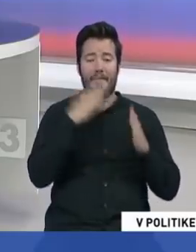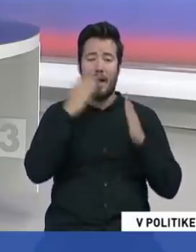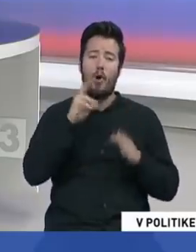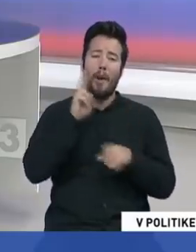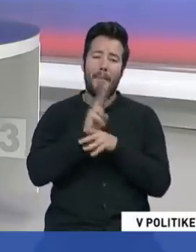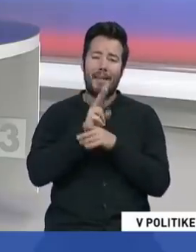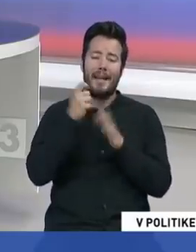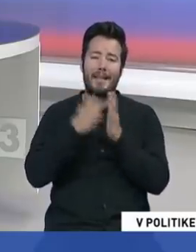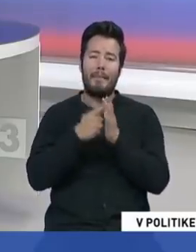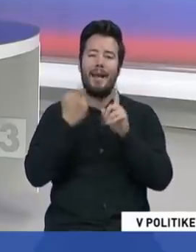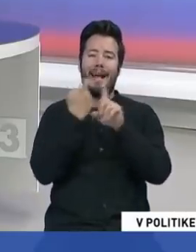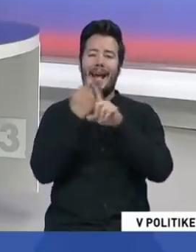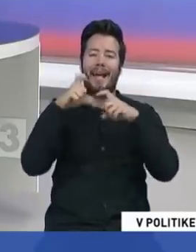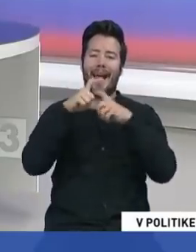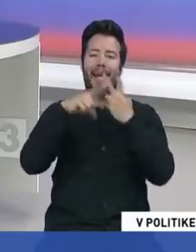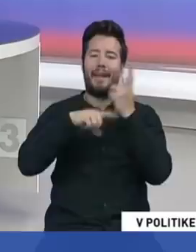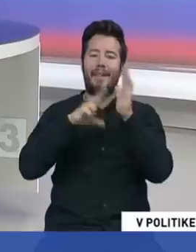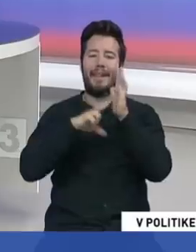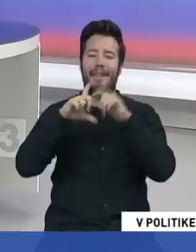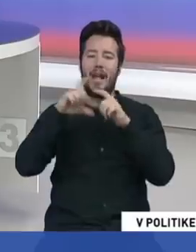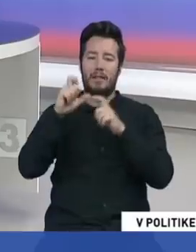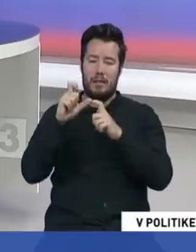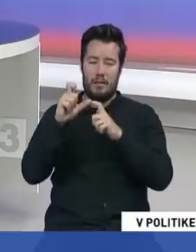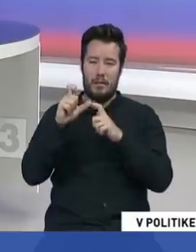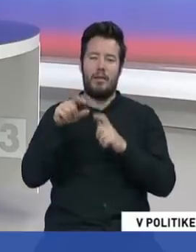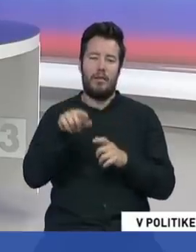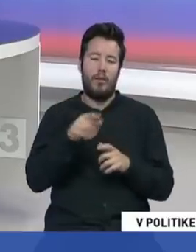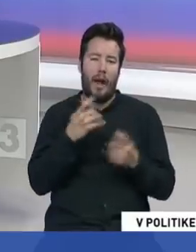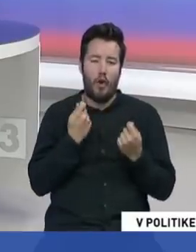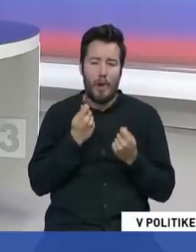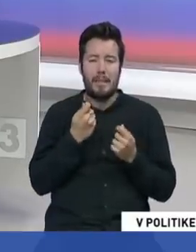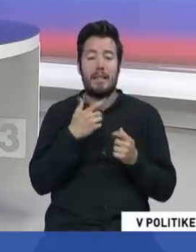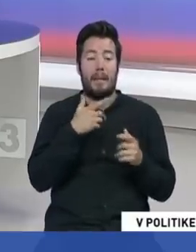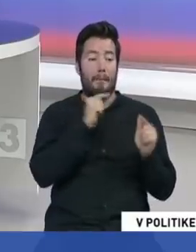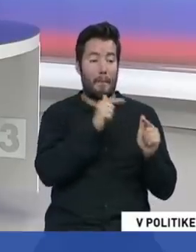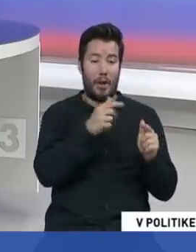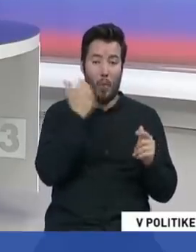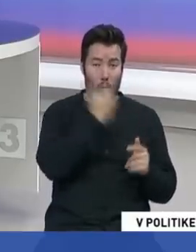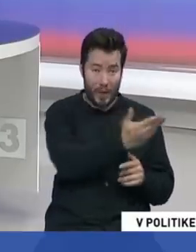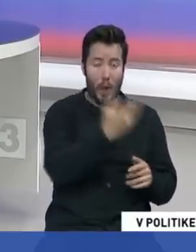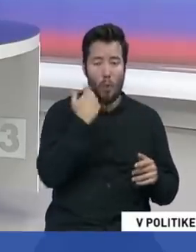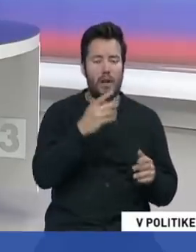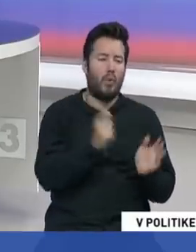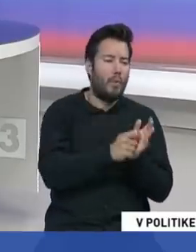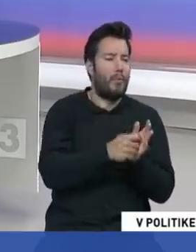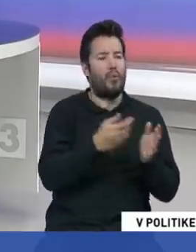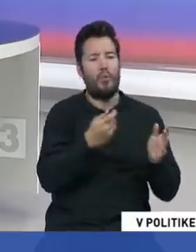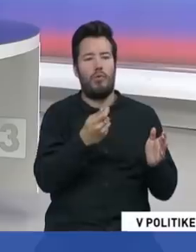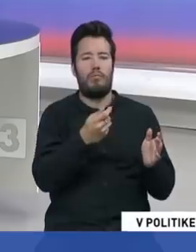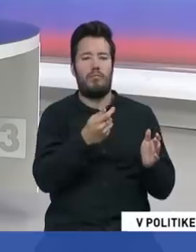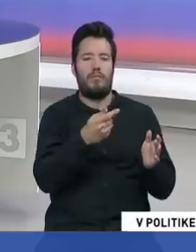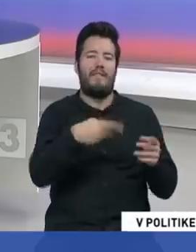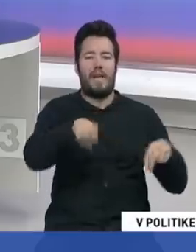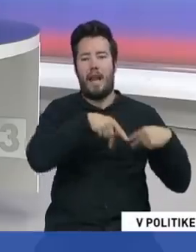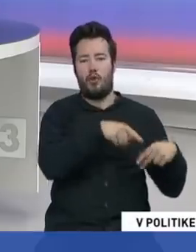vám to vráti do ekonomiky, pretože ľudia nakupujú, vďaka tomu firmy vyrábajú, vďaka tomu je zamestnanosť. To znamená, že to má ekonomickú logiku, robia to v Nemecku, robia to v iných